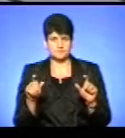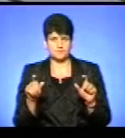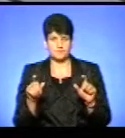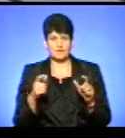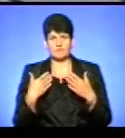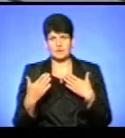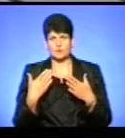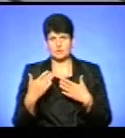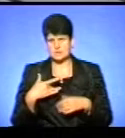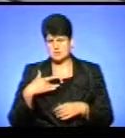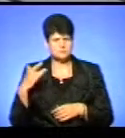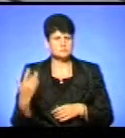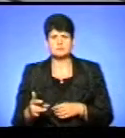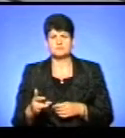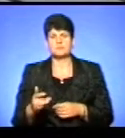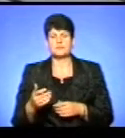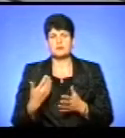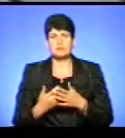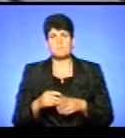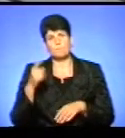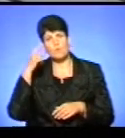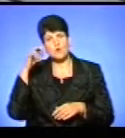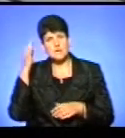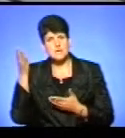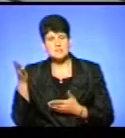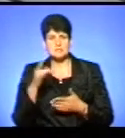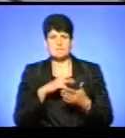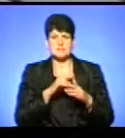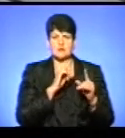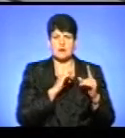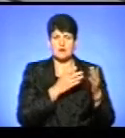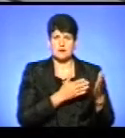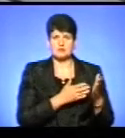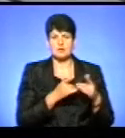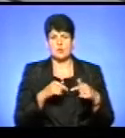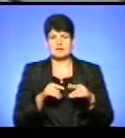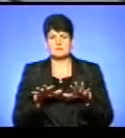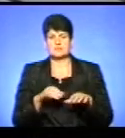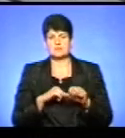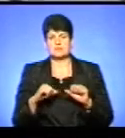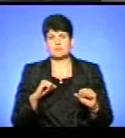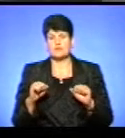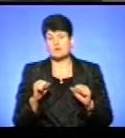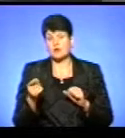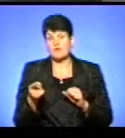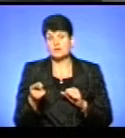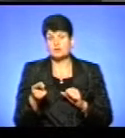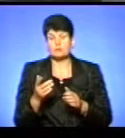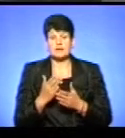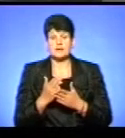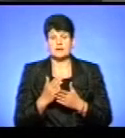ставляться набагато жорсткіші. В тому числі і поліція, і міські ради, міські органи місцевого самоврядування. У Тернополі є